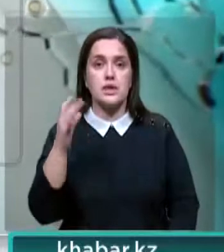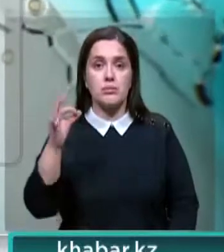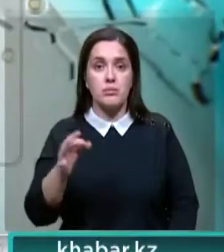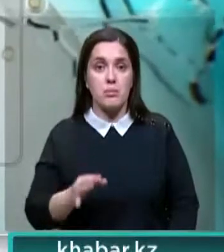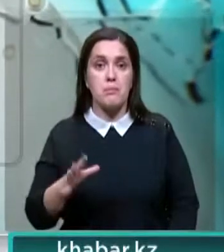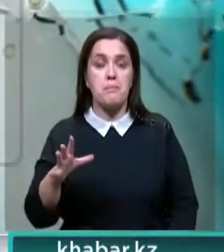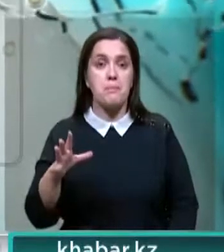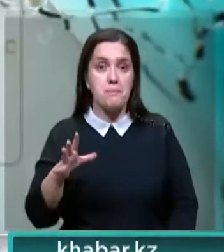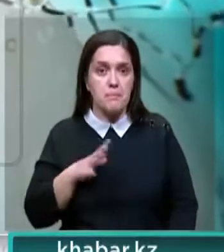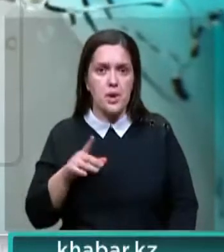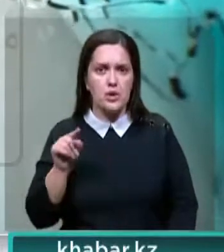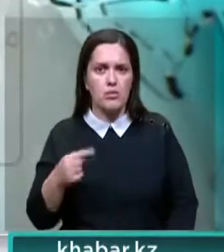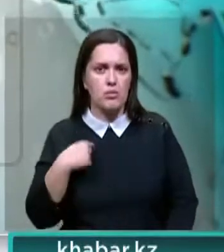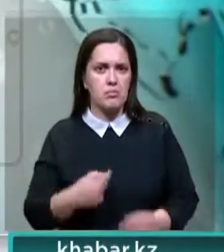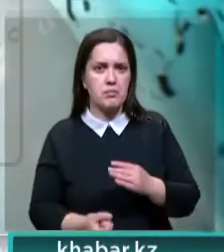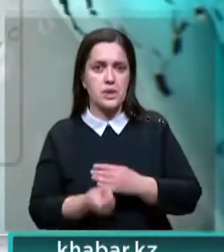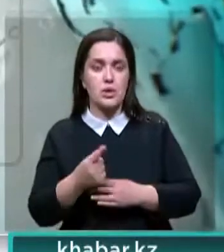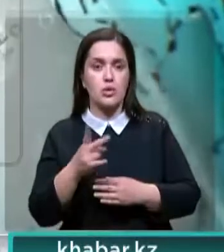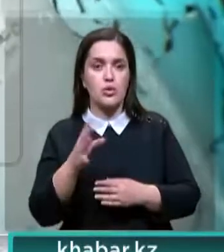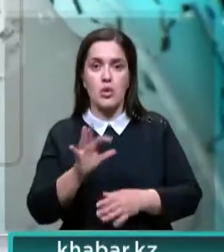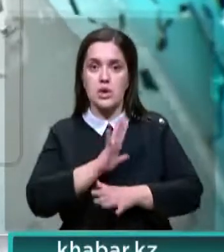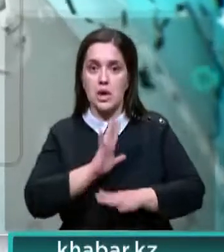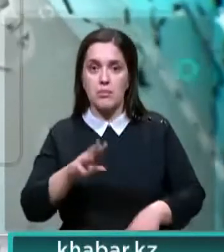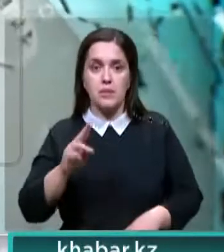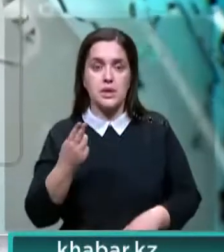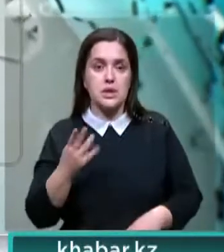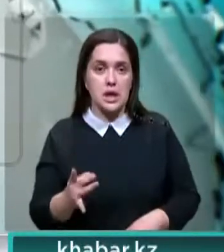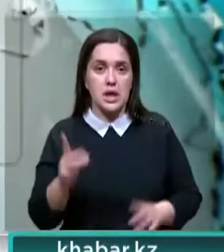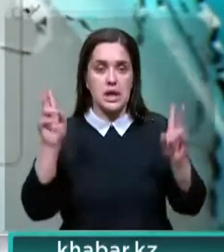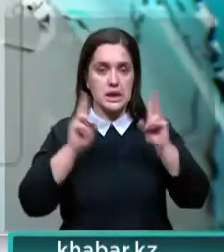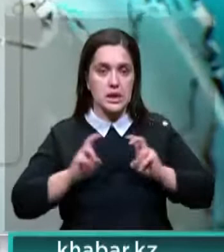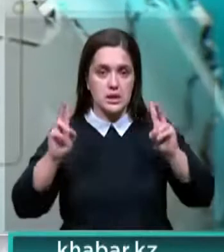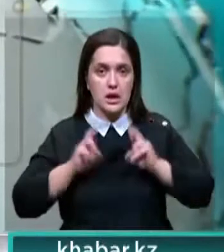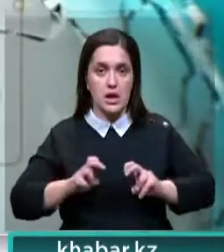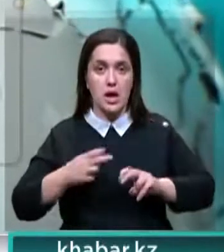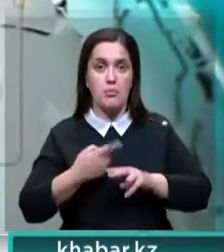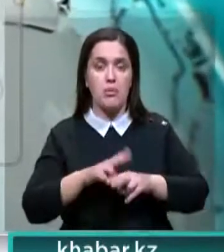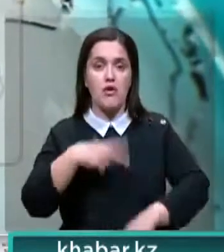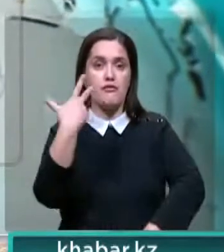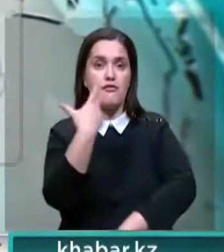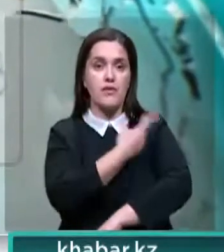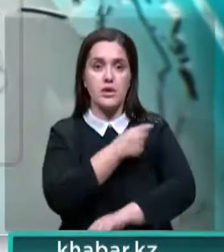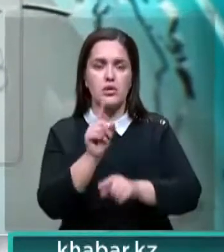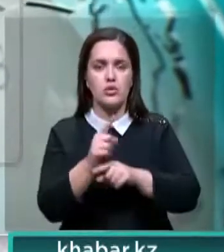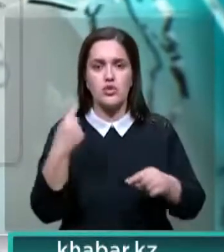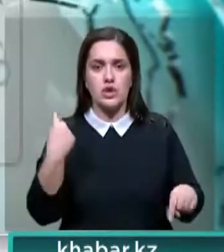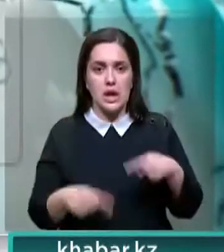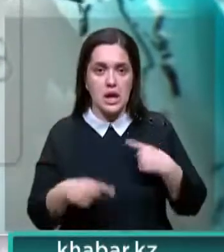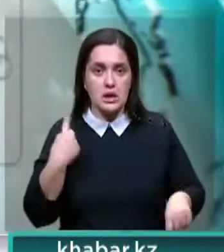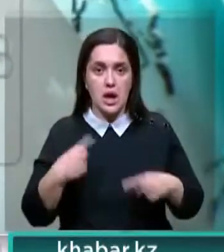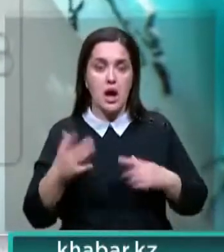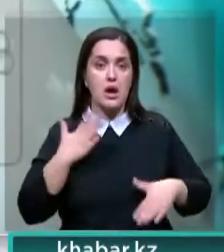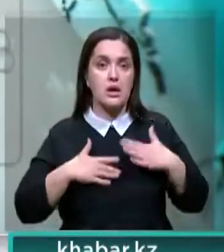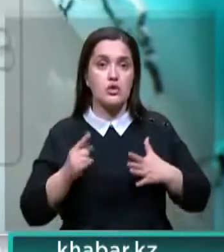у 21% респондентов были признаки, но они не проходили ПЦР-тестирование. Отношения к вакцинации у респондентов тоже